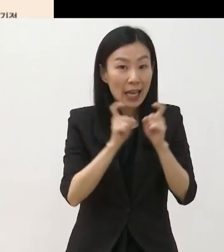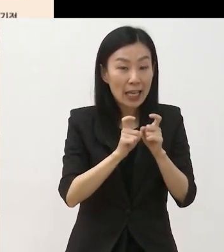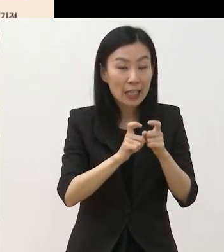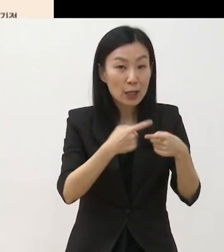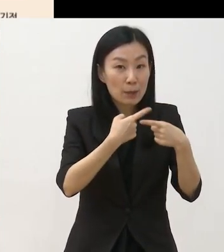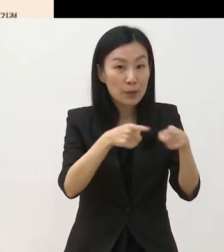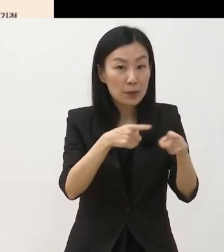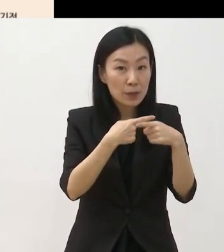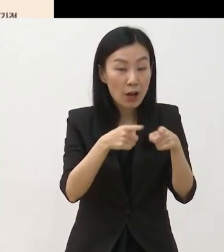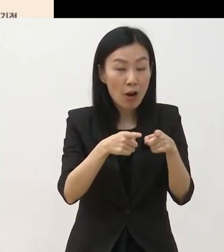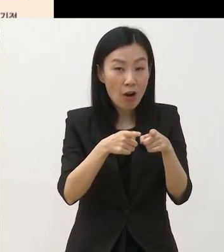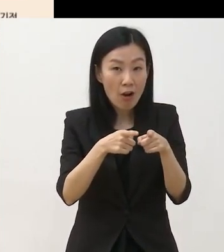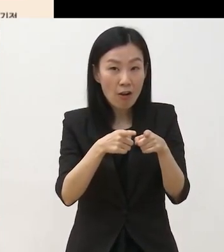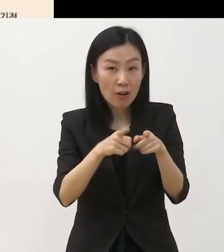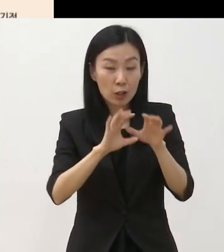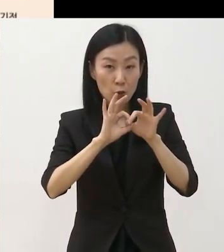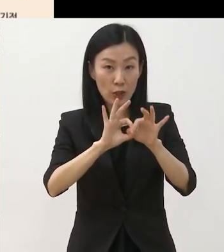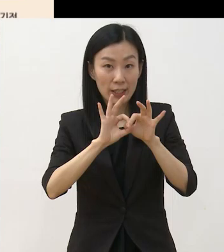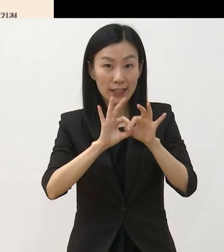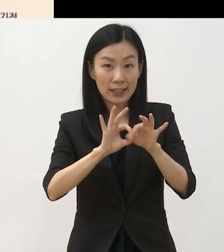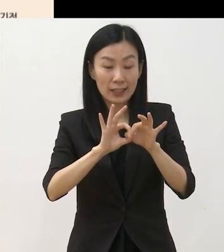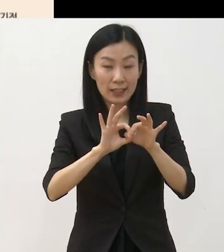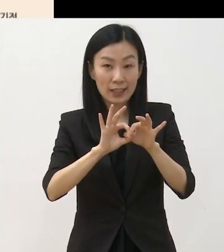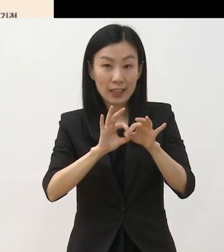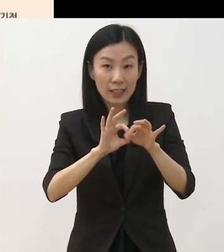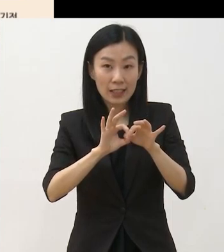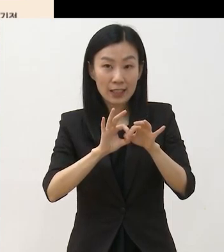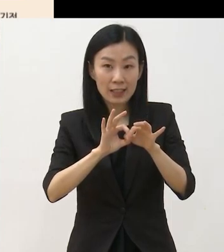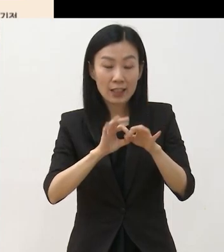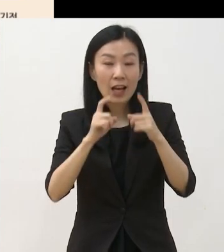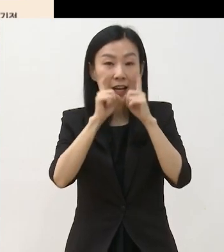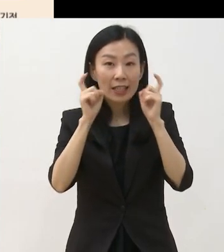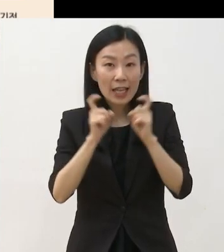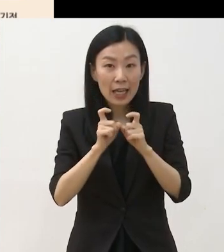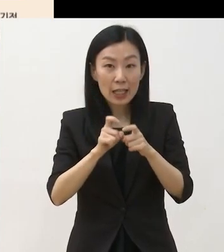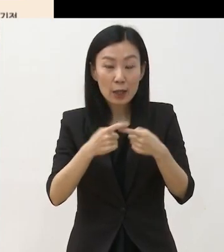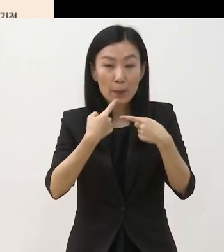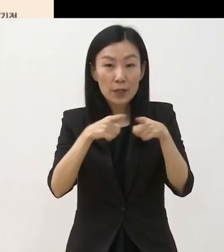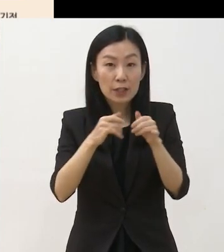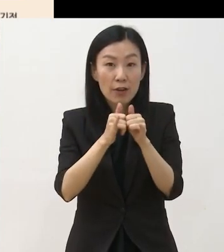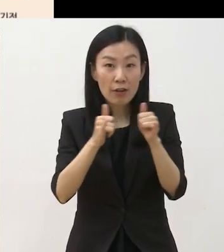신설해서 개인 비평가의 진입 장벽을 완화했습니다